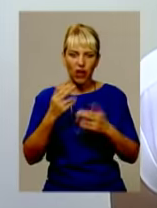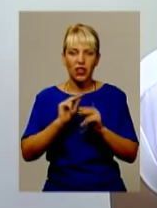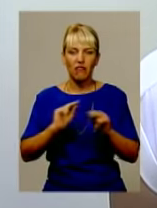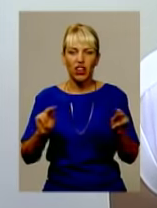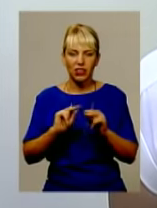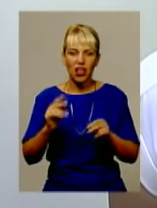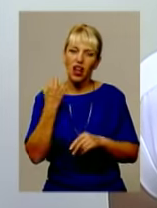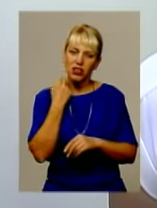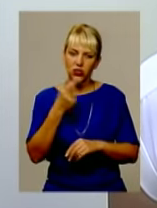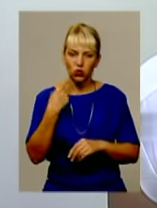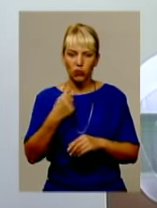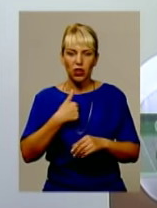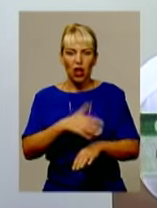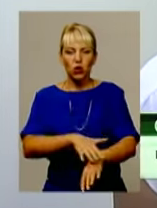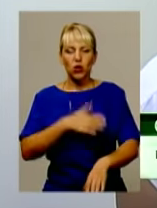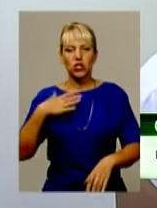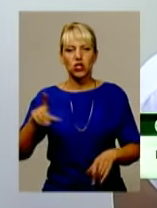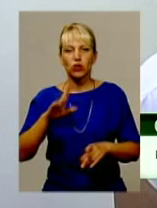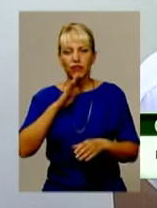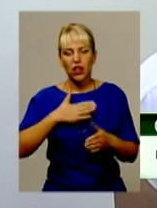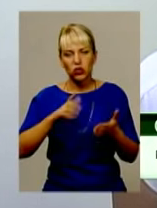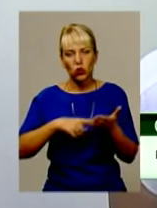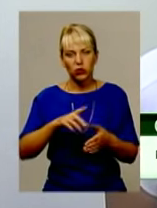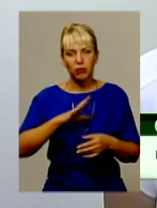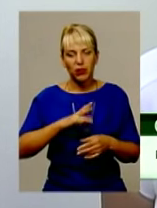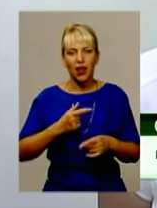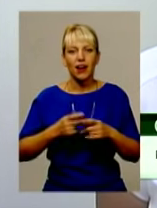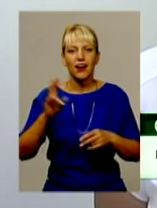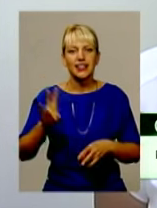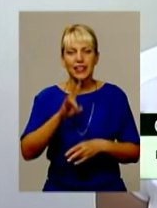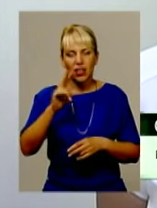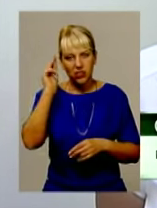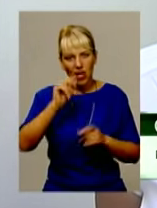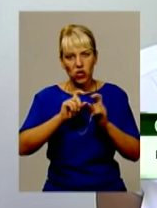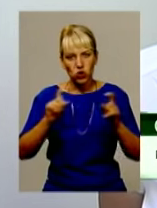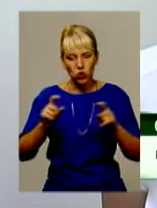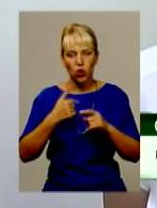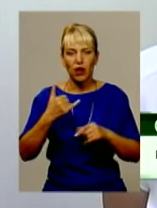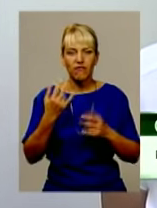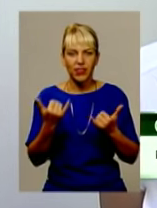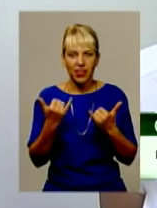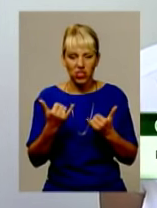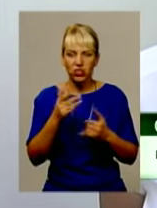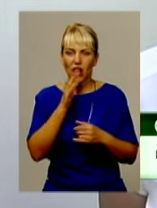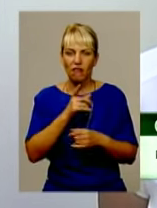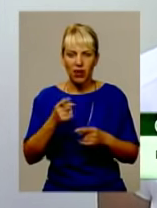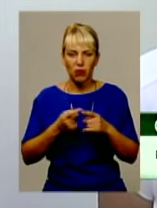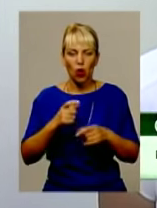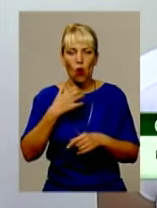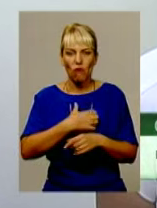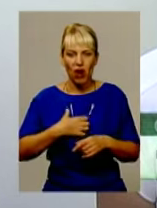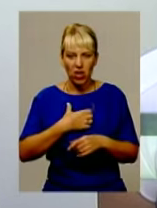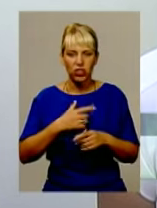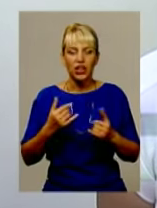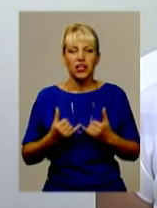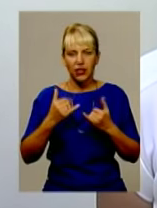довго чекала, щоб в нашому місті, наконец-то, була християнська школа, тому що в нинішнє час це дуже важливо, і особливо для нас, як для